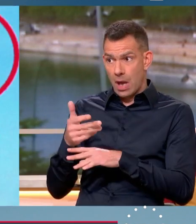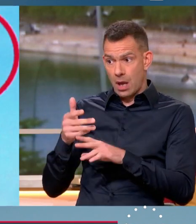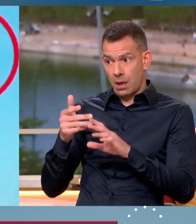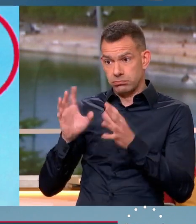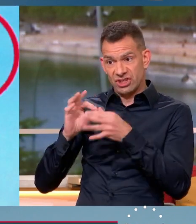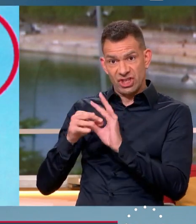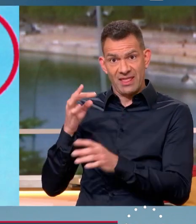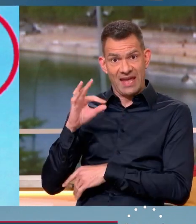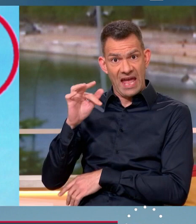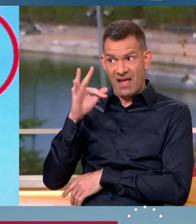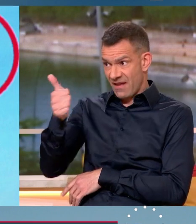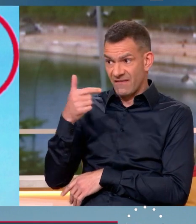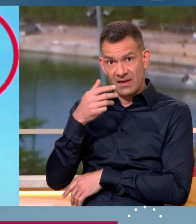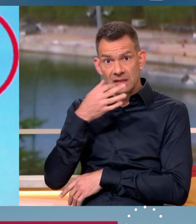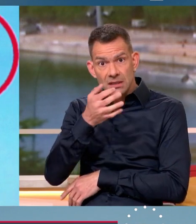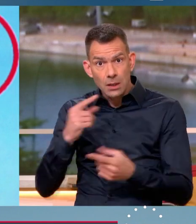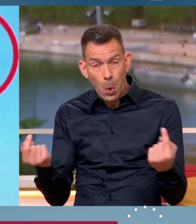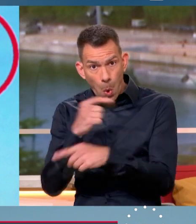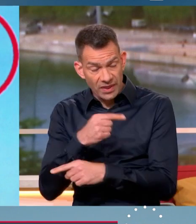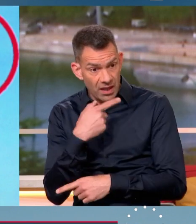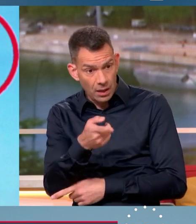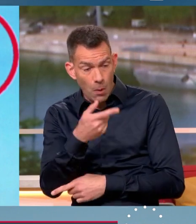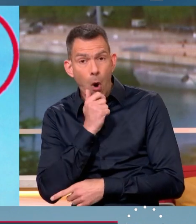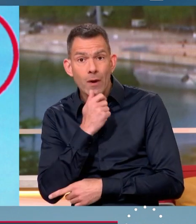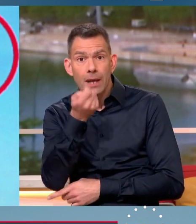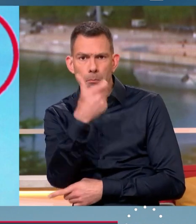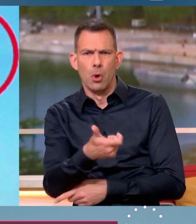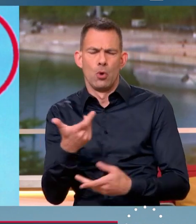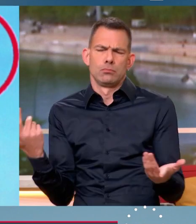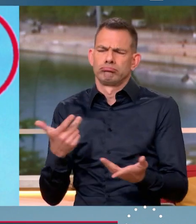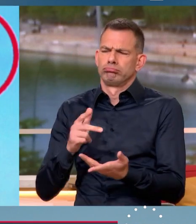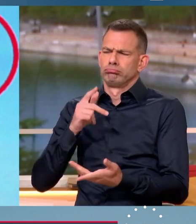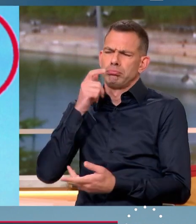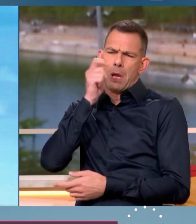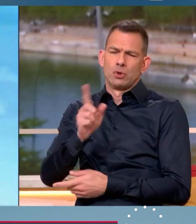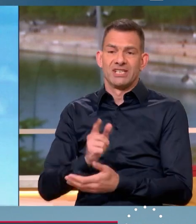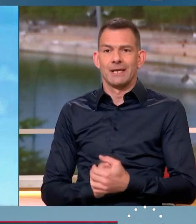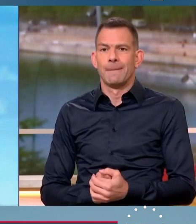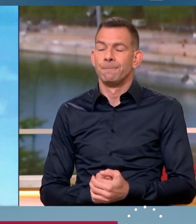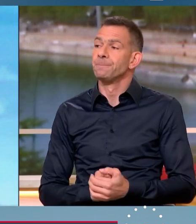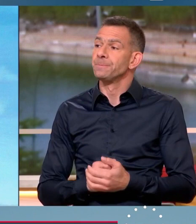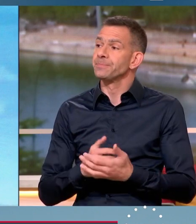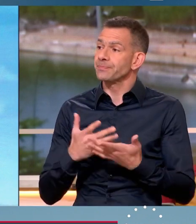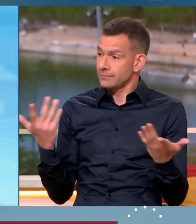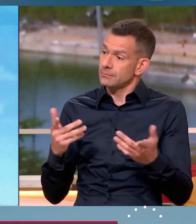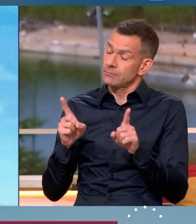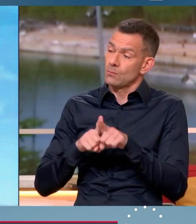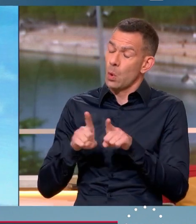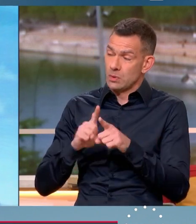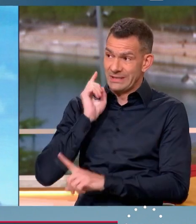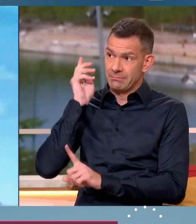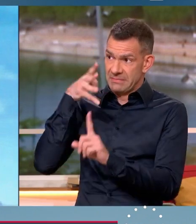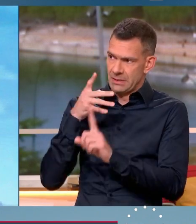Il n a quasiment plus de britanniques. Donc, voit bien que la version est totalement incohérente. Gérald Darmanin a aussi pour mission, et vous l'avez